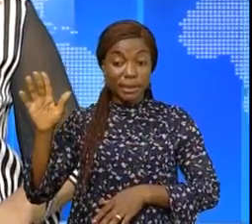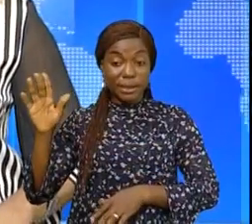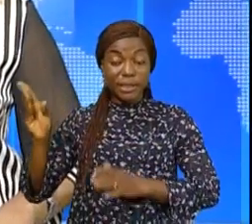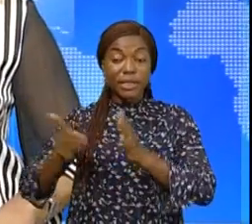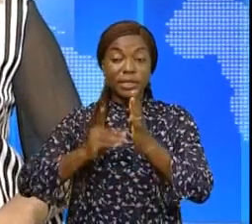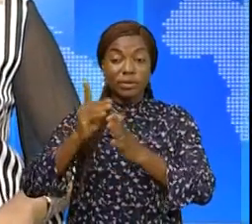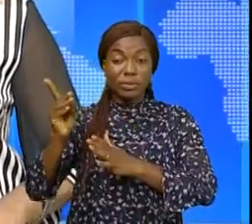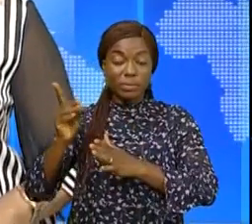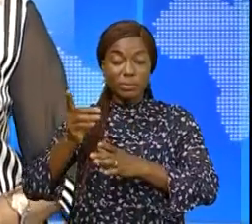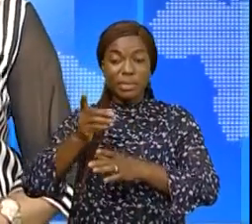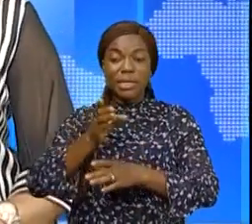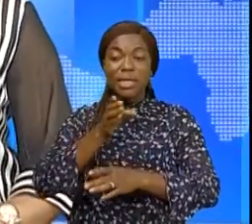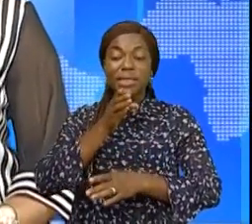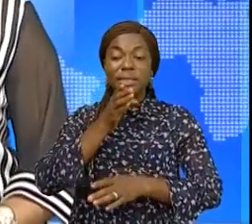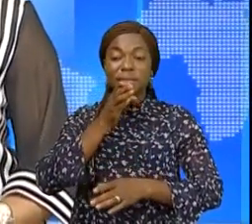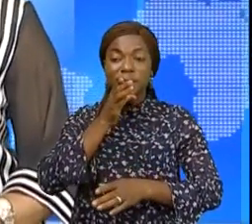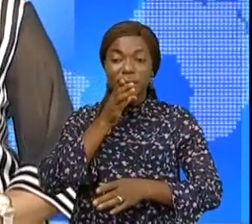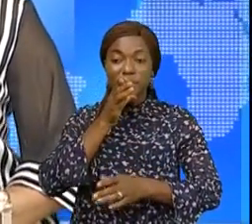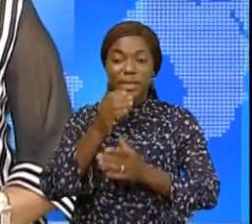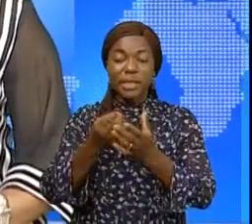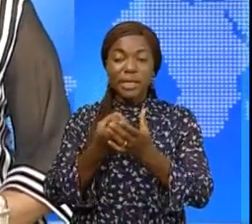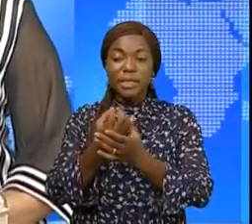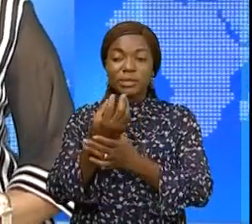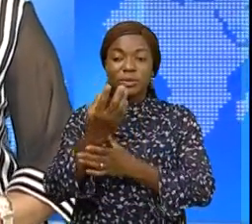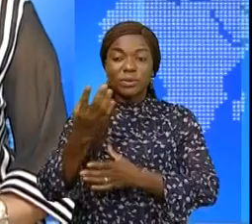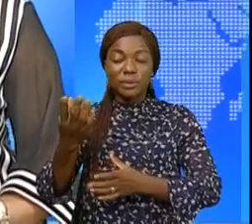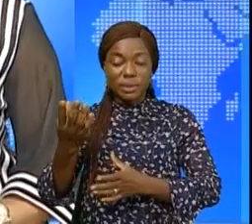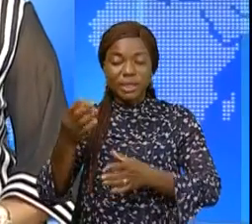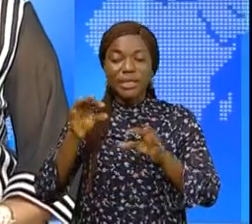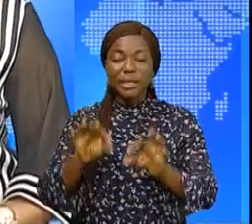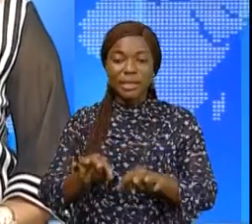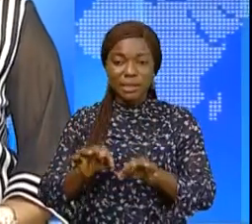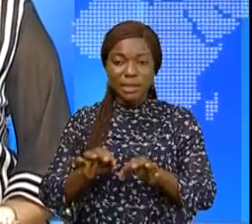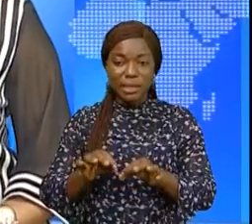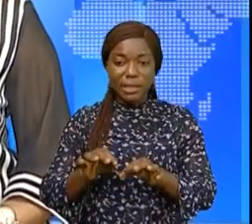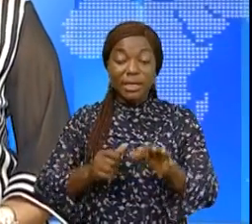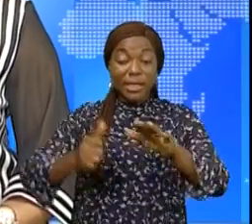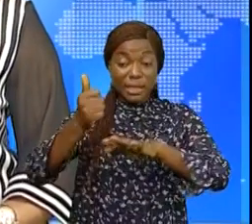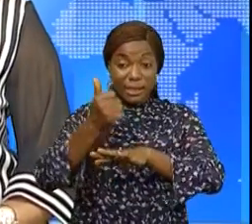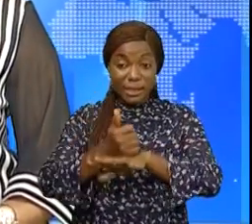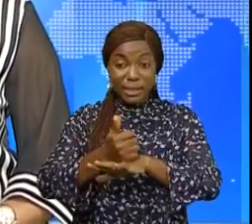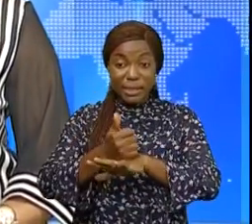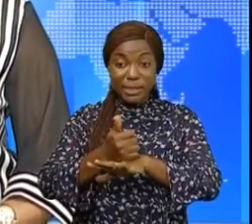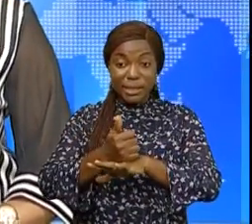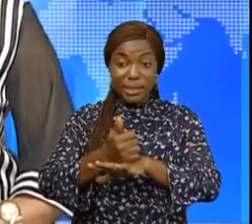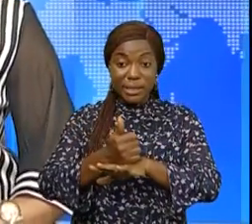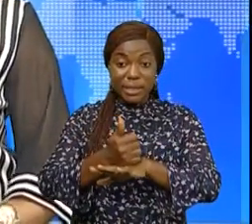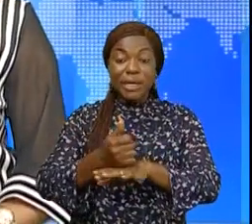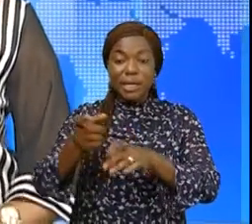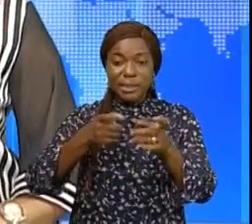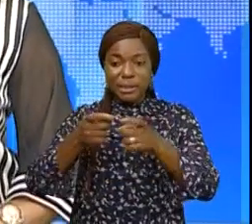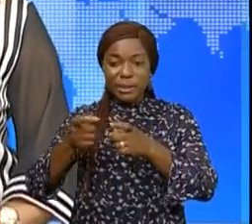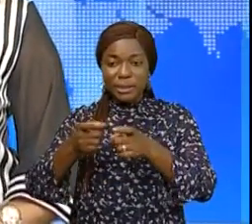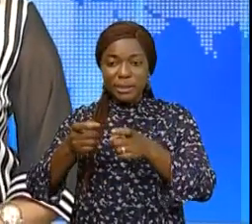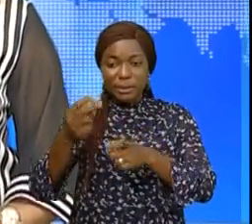naturelles pour l'Observatoire de la Terre un atelier coordonné par la CICOS et